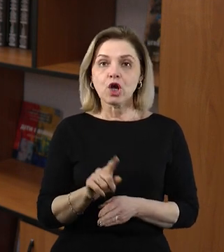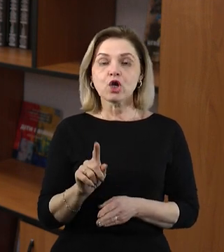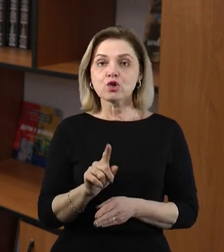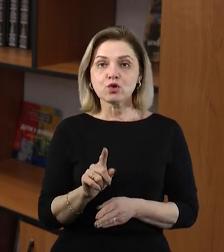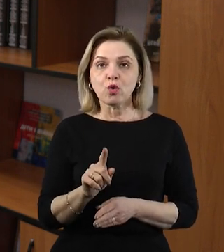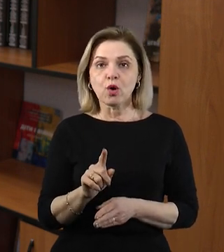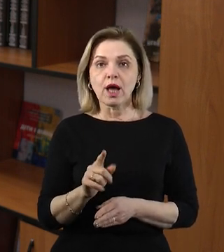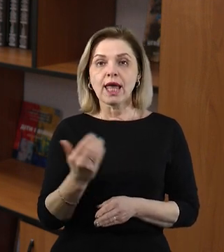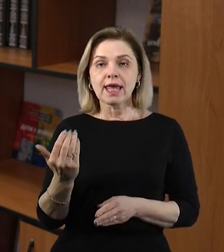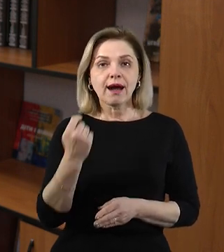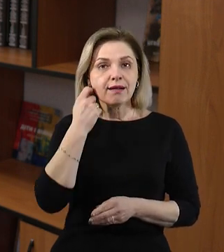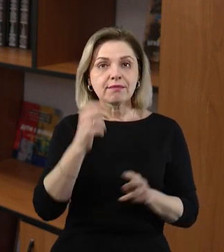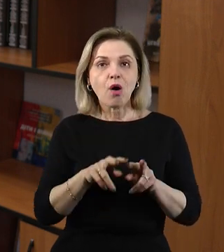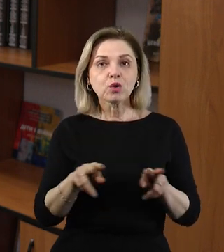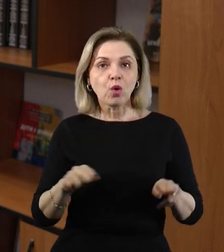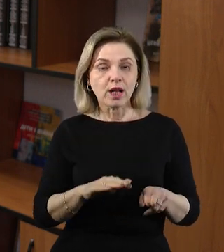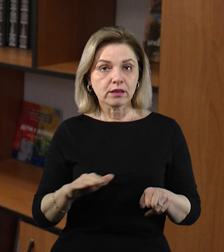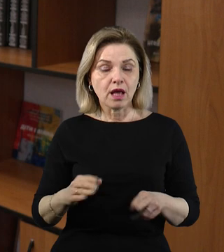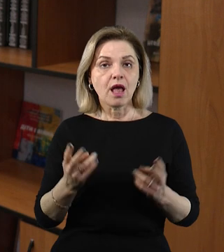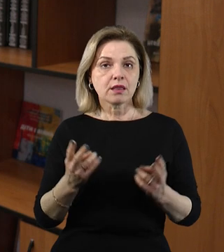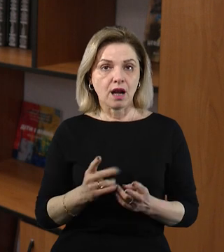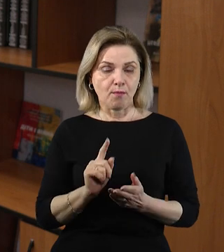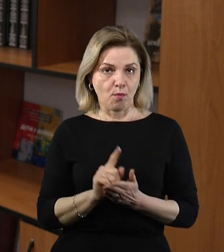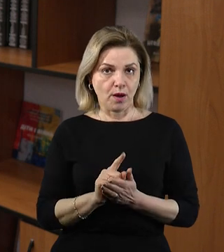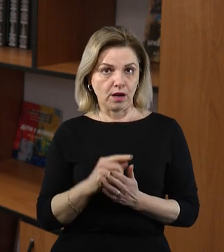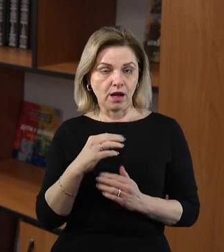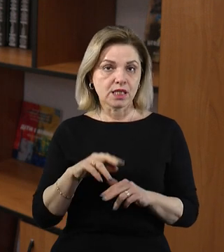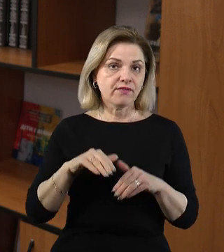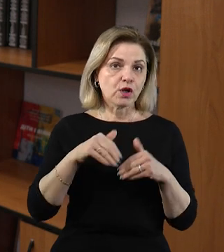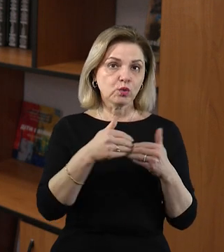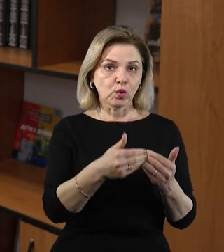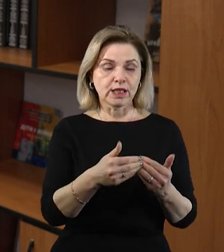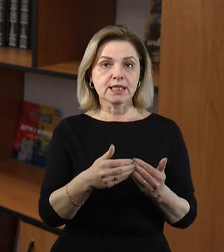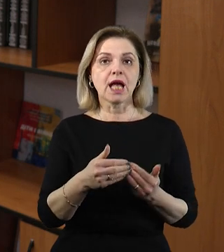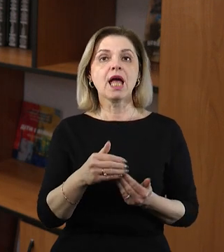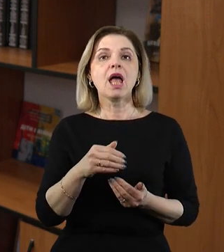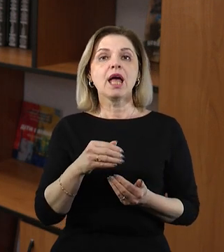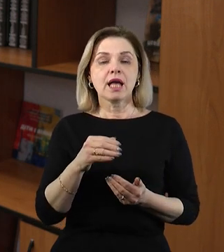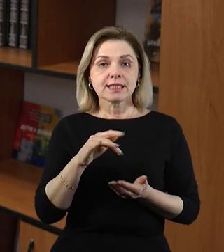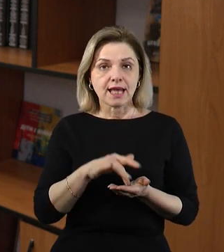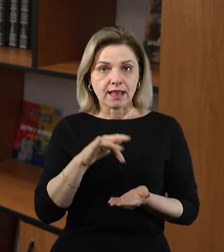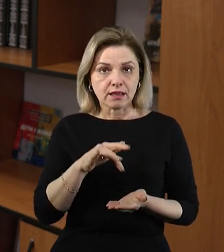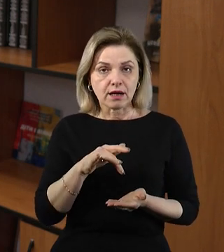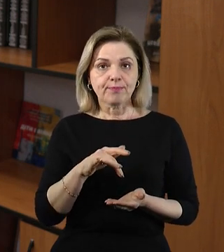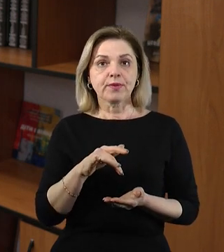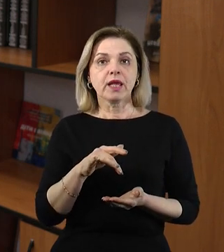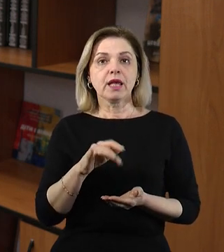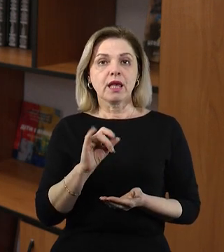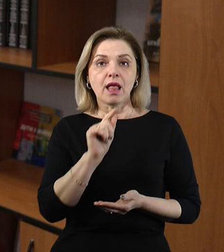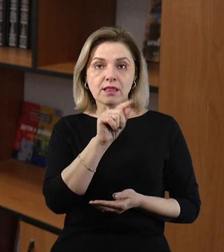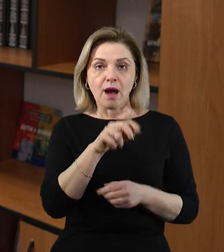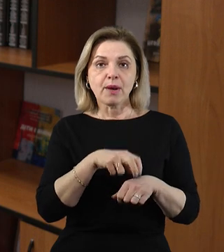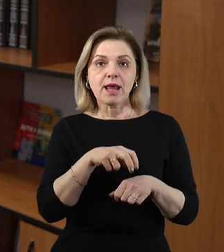виконують діші однолітки, то це варто пов'язково звернутися до інклюзивно-ресурсного центру. Там